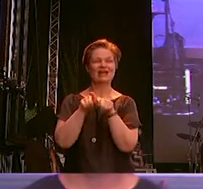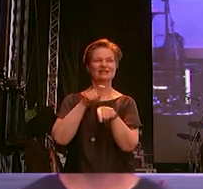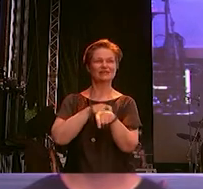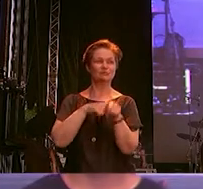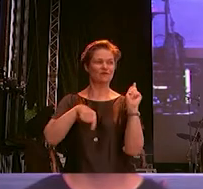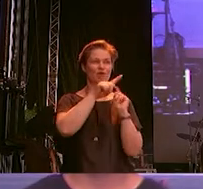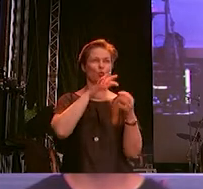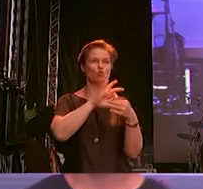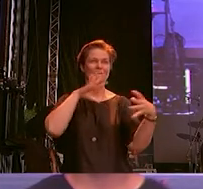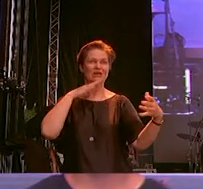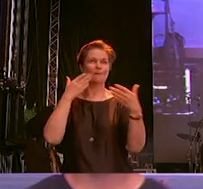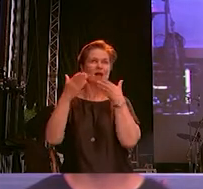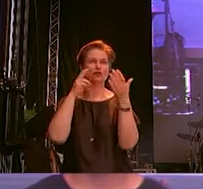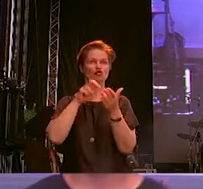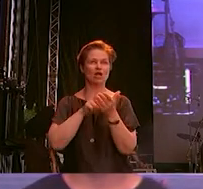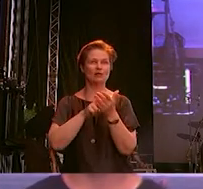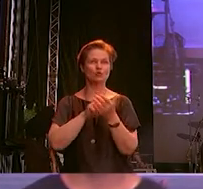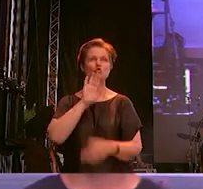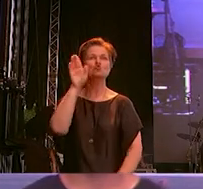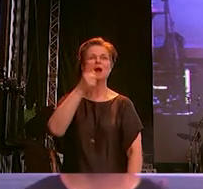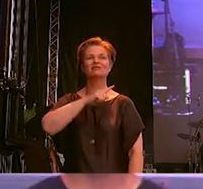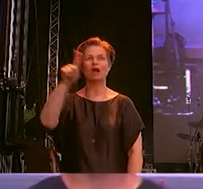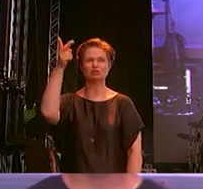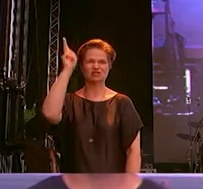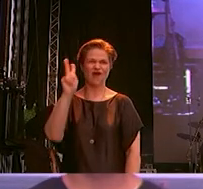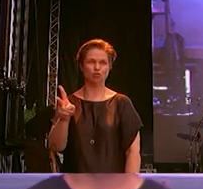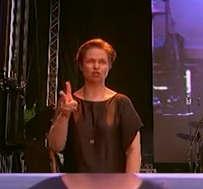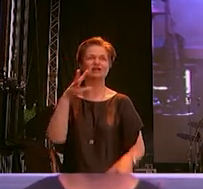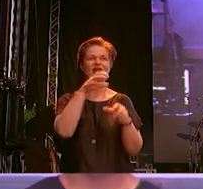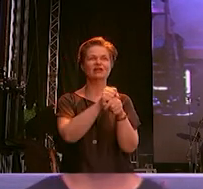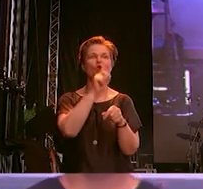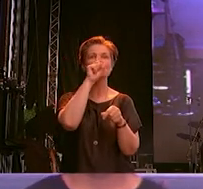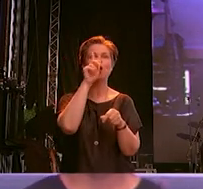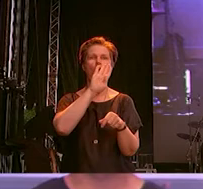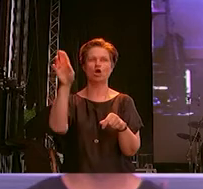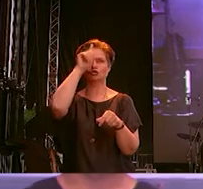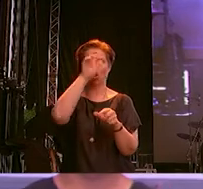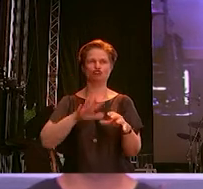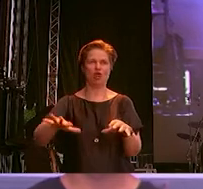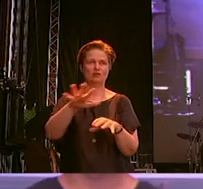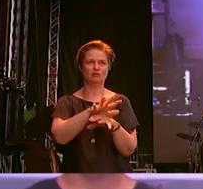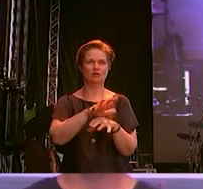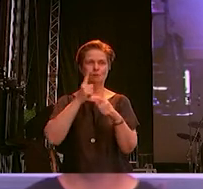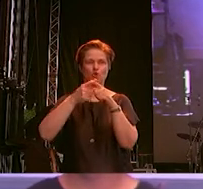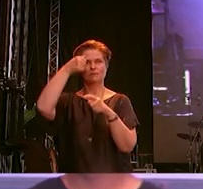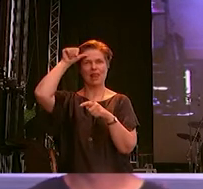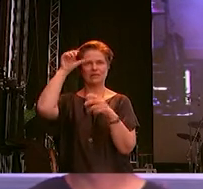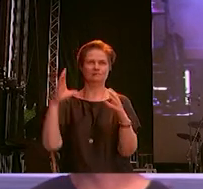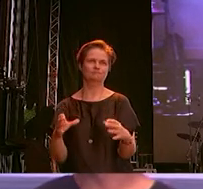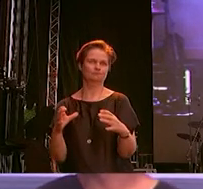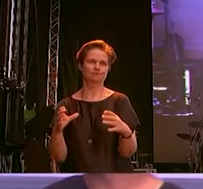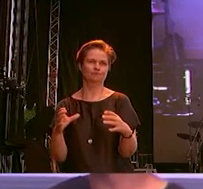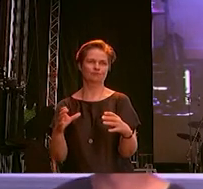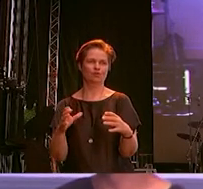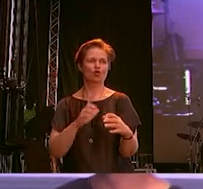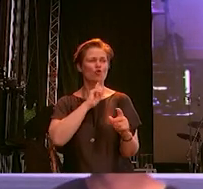als unabhängige Beratungsstellen mehr als 1200 Angriffe allein in Ostdeutschland und Berlin. Denn hunderte